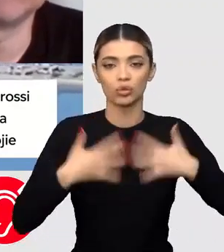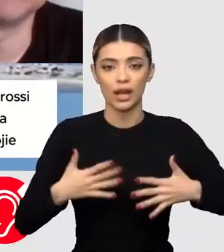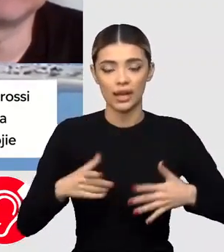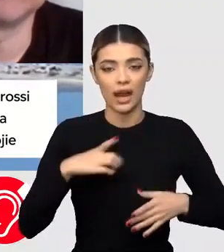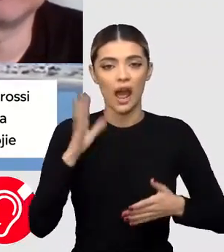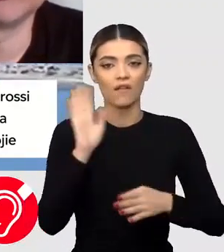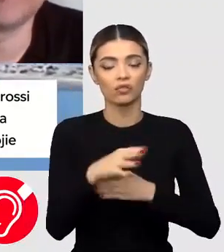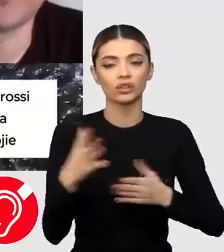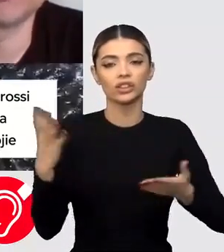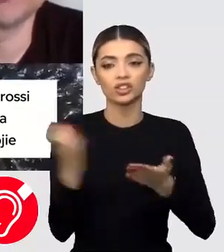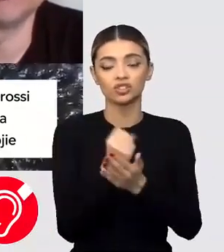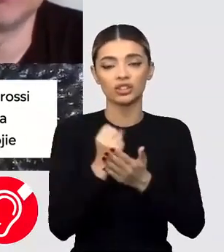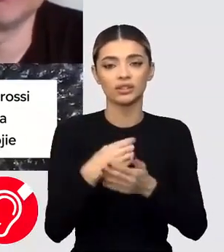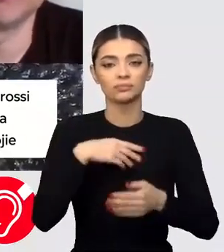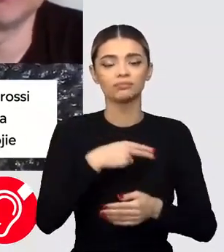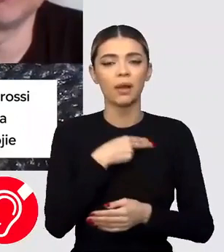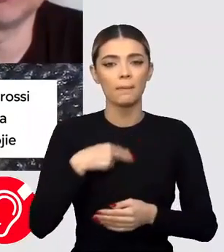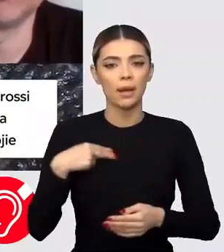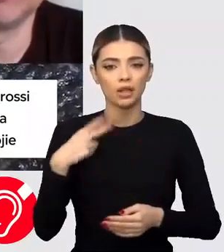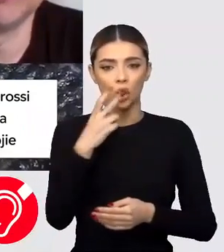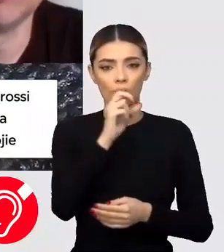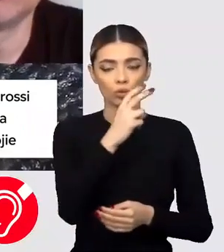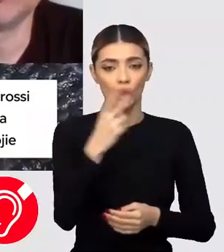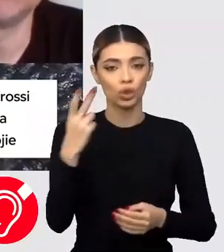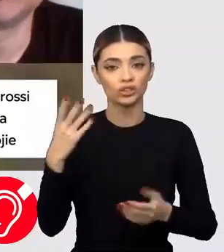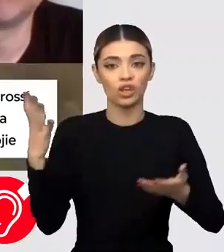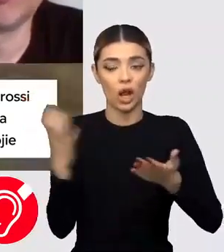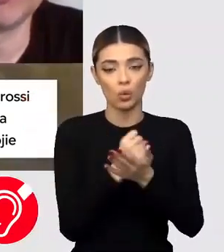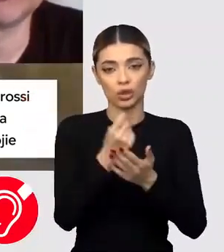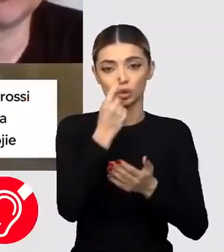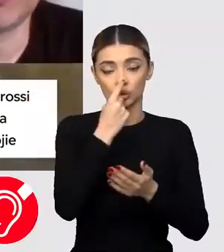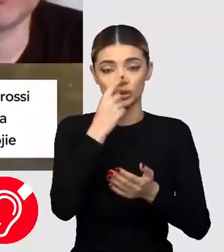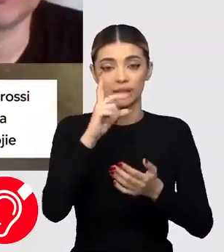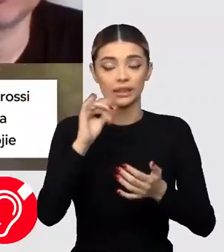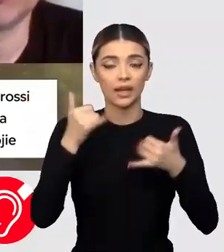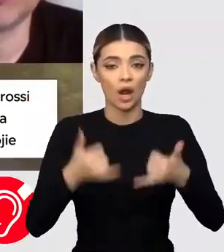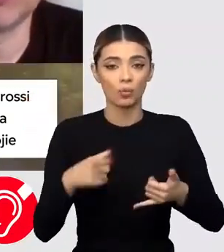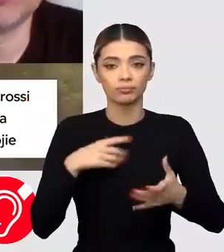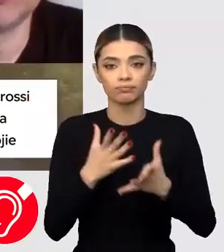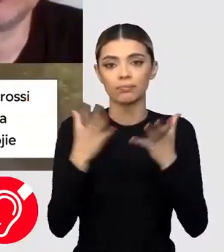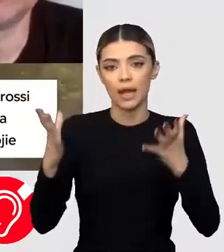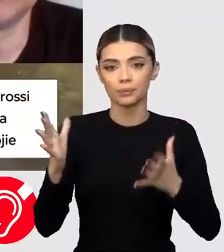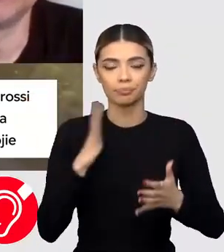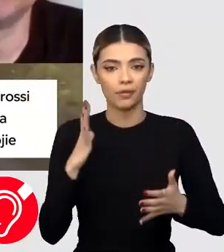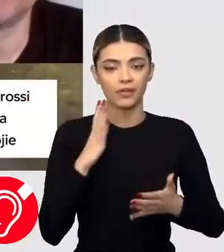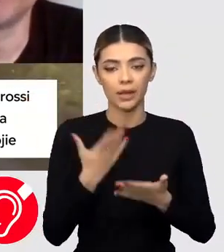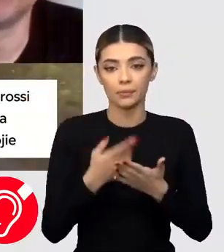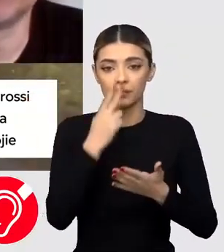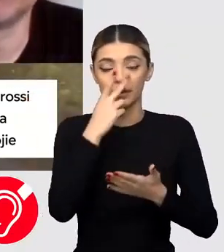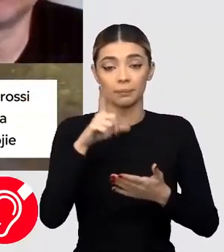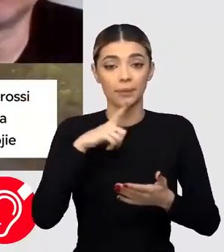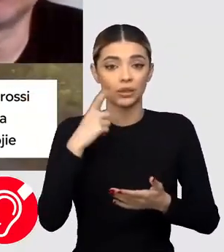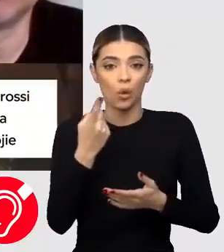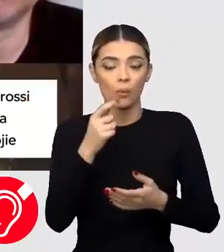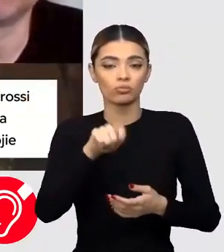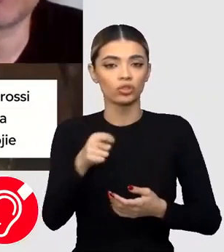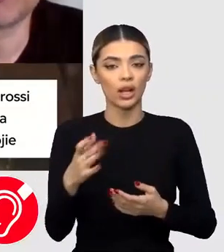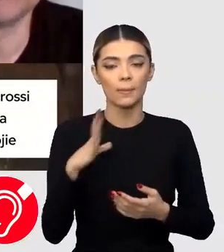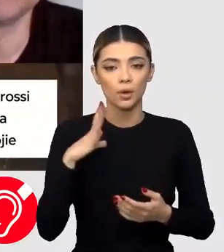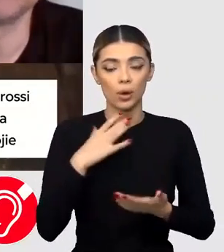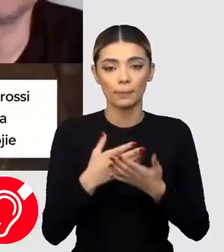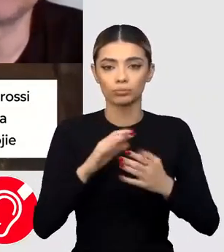cucerită încă din luna martie 2022. În acest moment sunt mari îngrijorări. În primul rând,